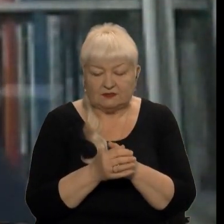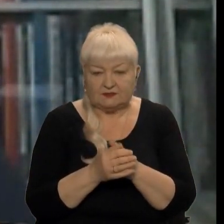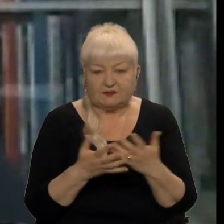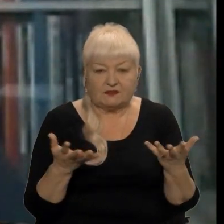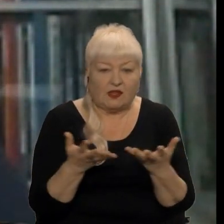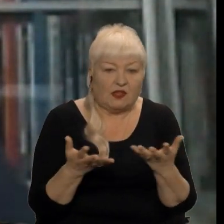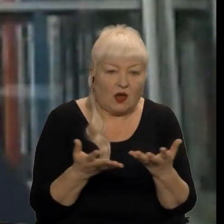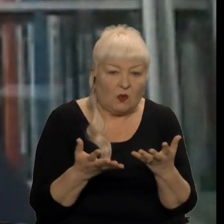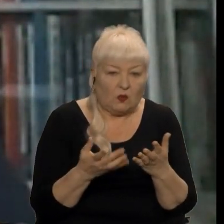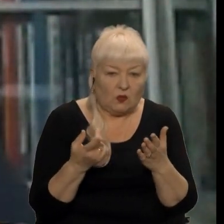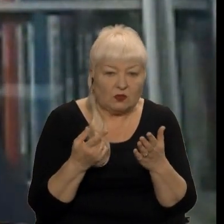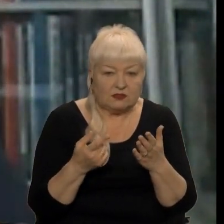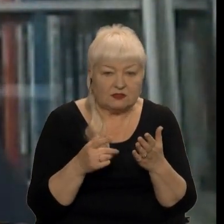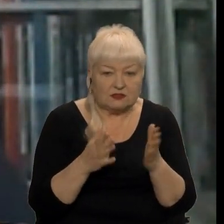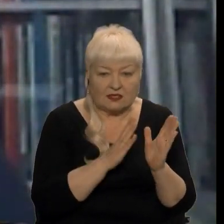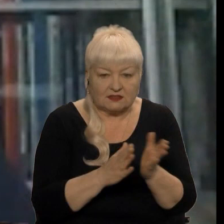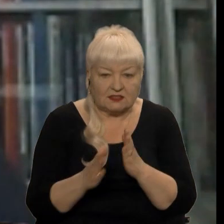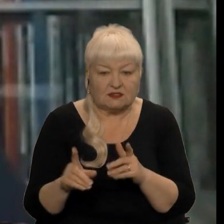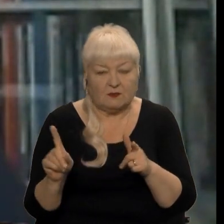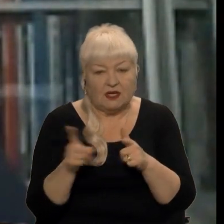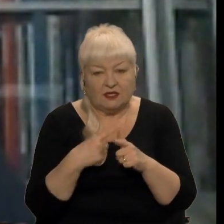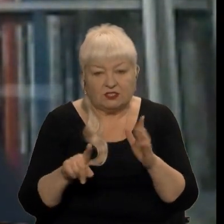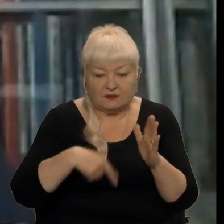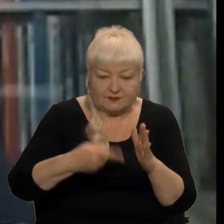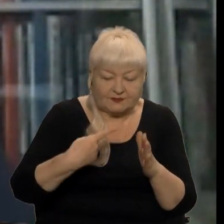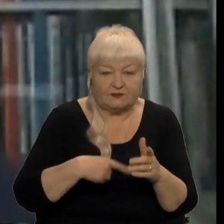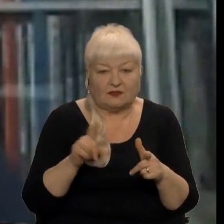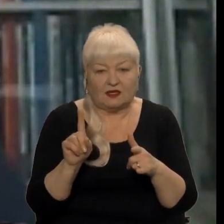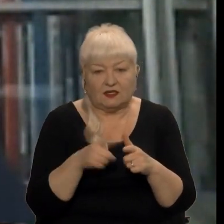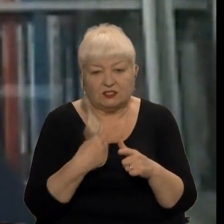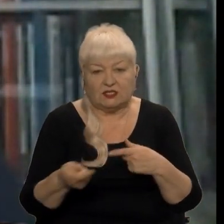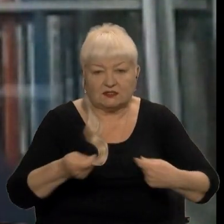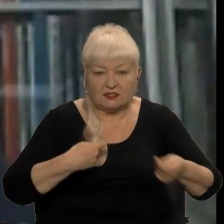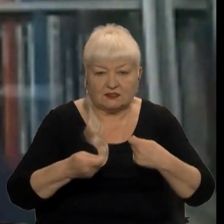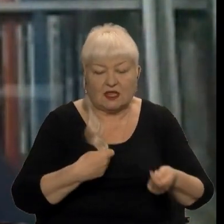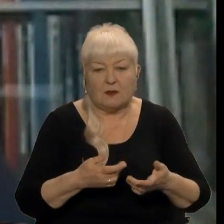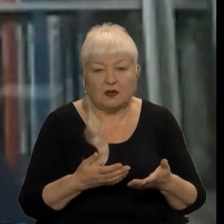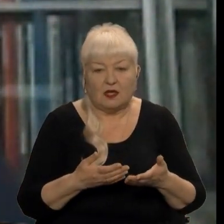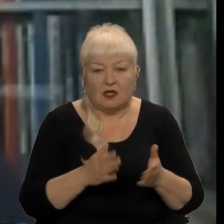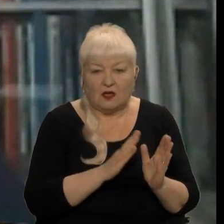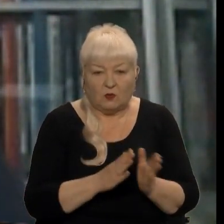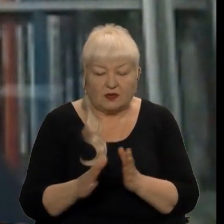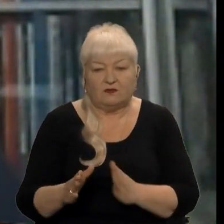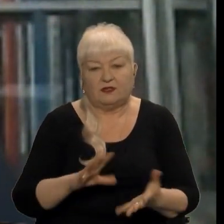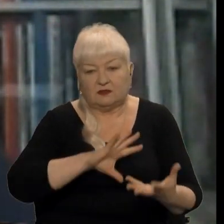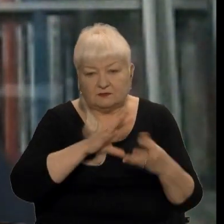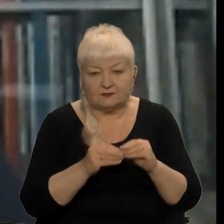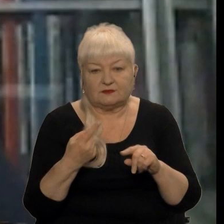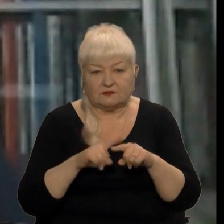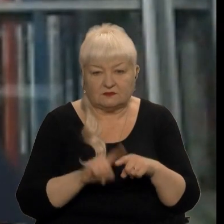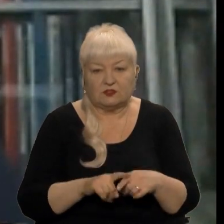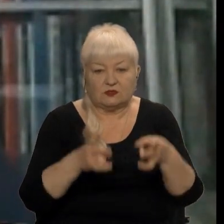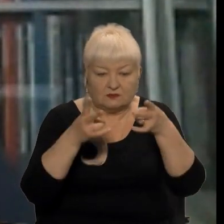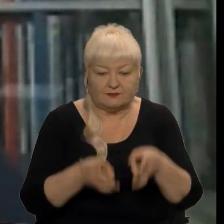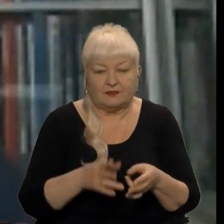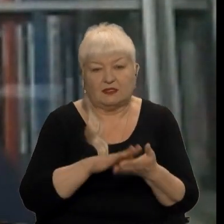системою гелікоптера, чи то з редуктором, чи то з системою управління, вона загалом призвела до цієї трагічної ситуації.